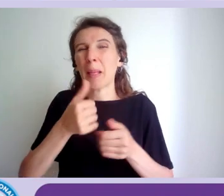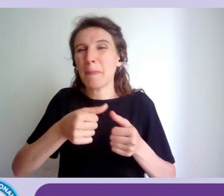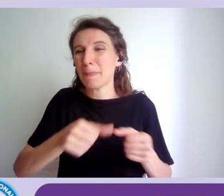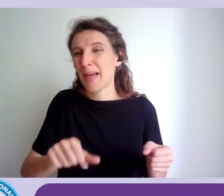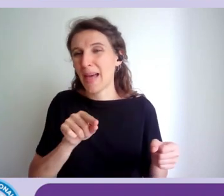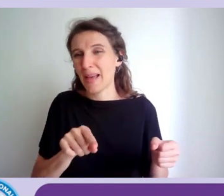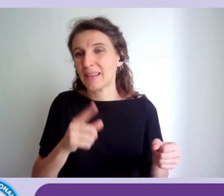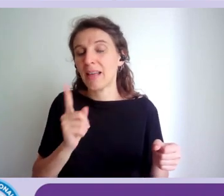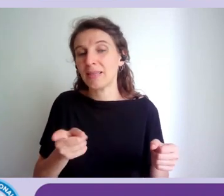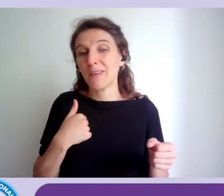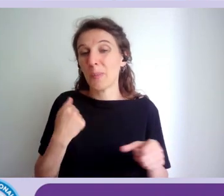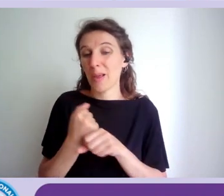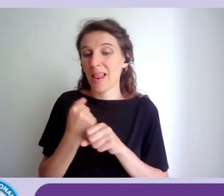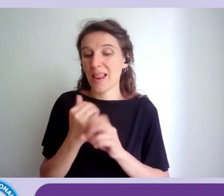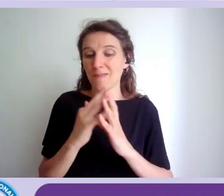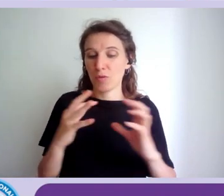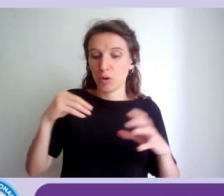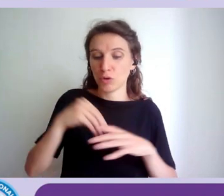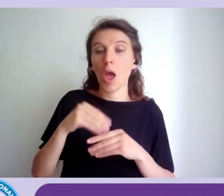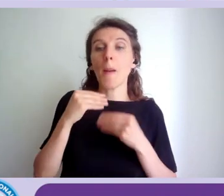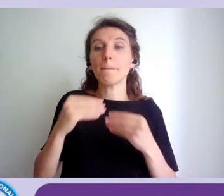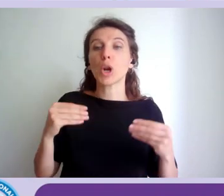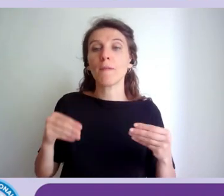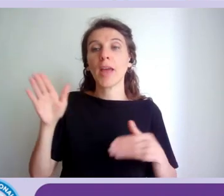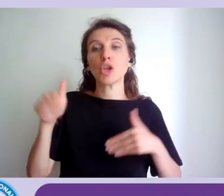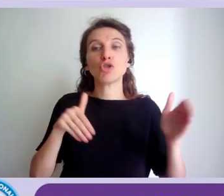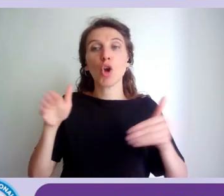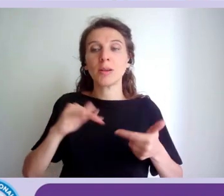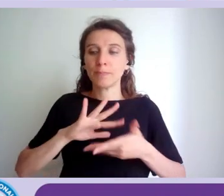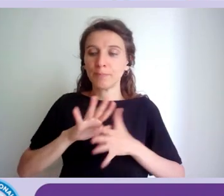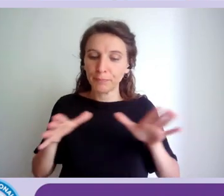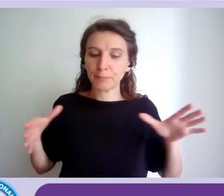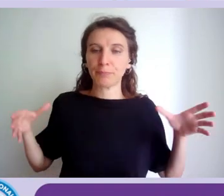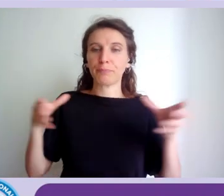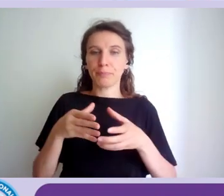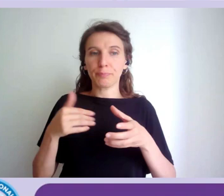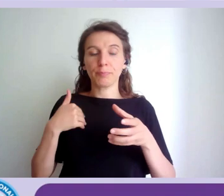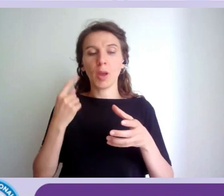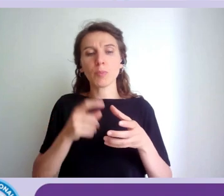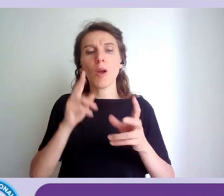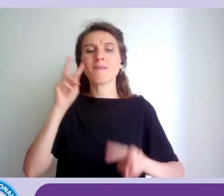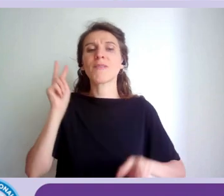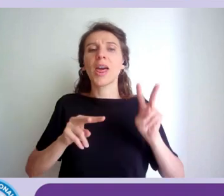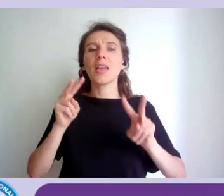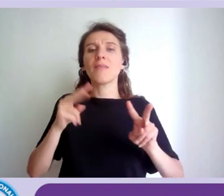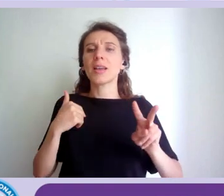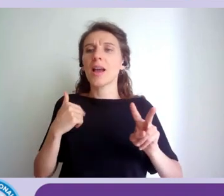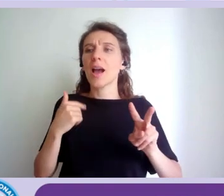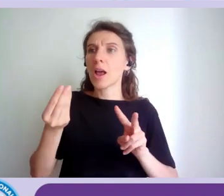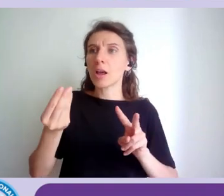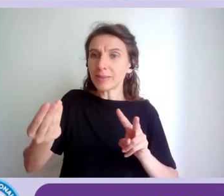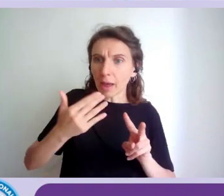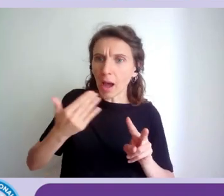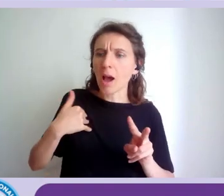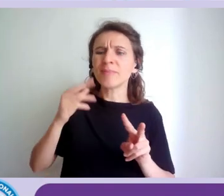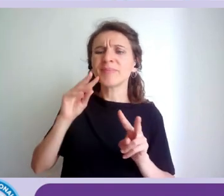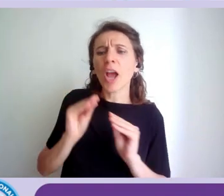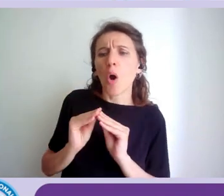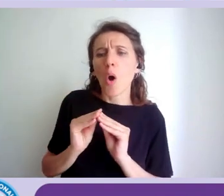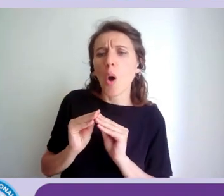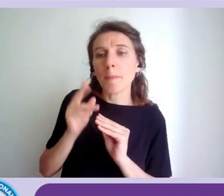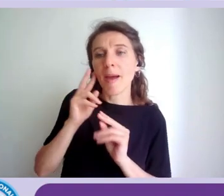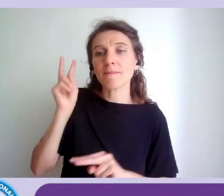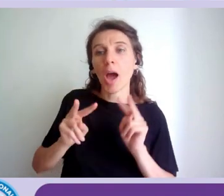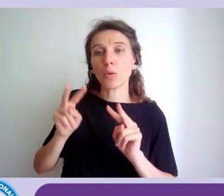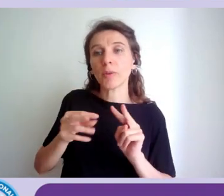internamente con professionisti a creare un team che mi aiuti a verificare ciò che il fornitore mi porta oppure coinvolgere una